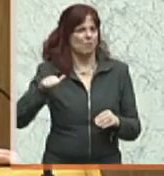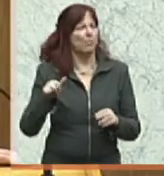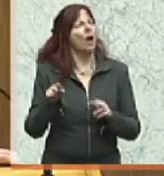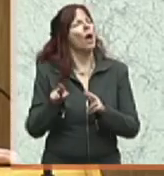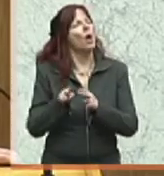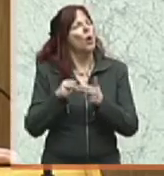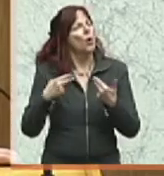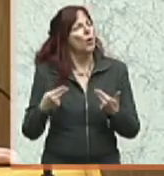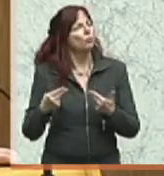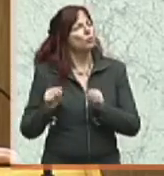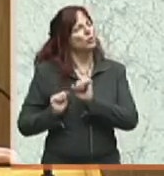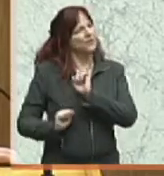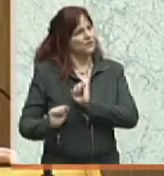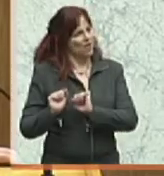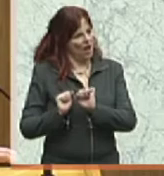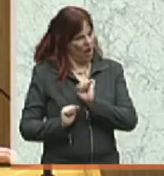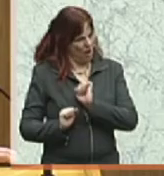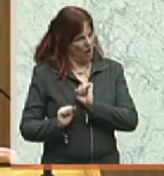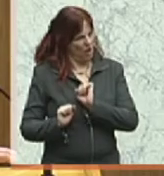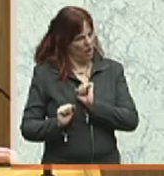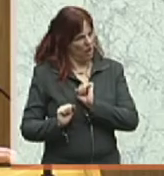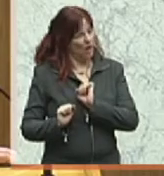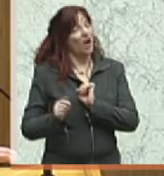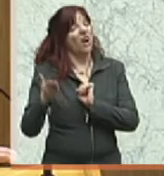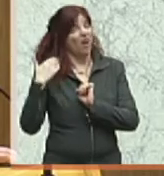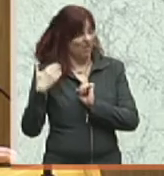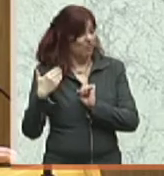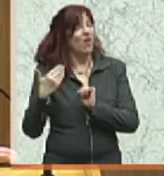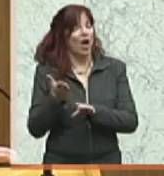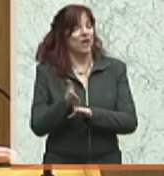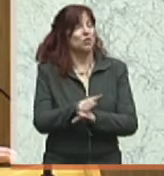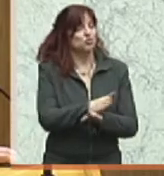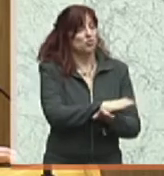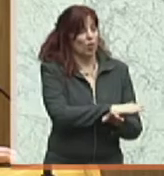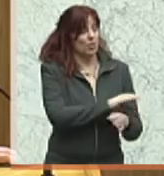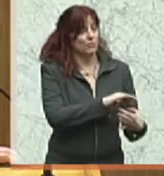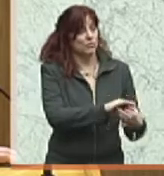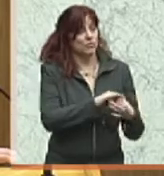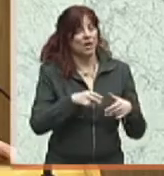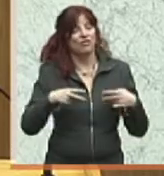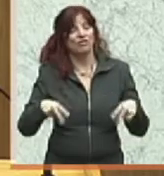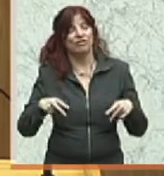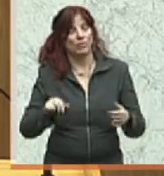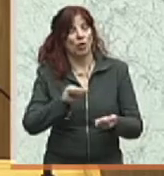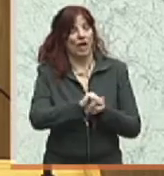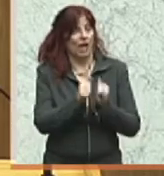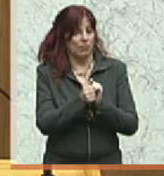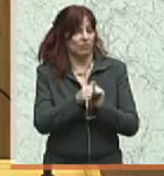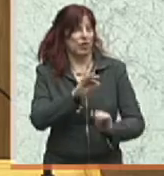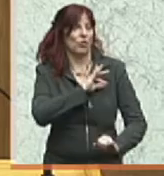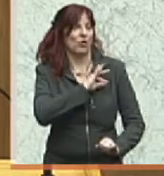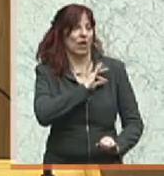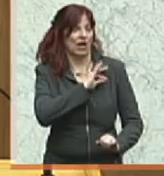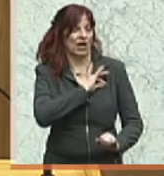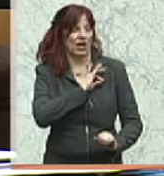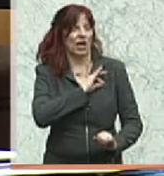die getötet worden sind im Zuge der Februarkämpfe, Herr Kollege Fichtenbauer, die können und müssen nicht